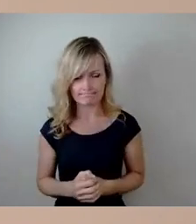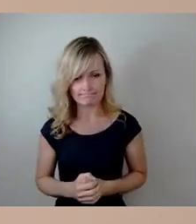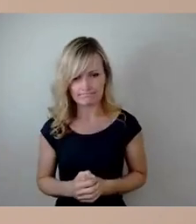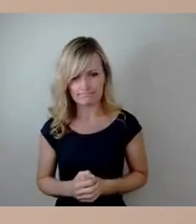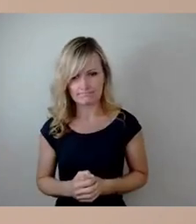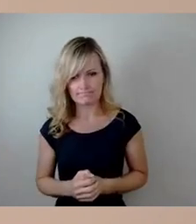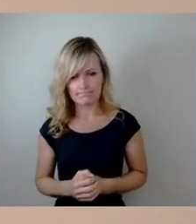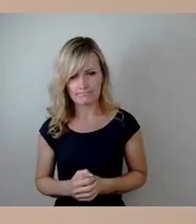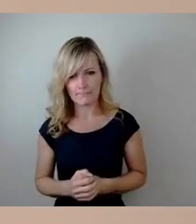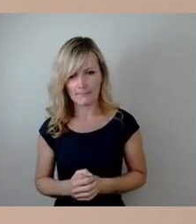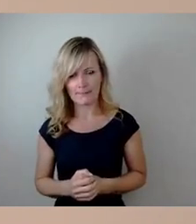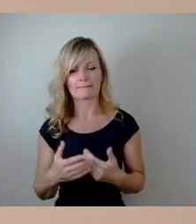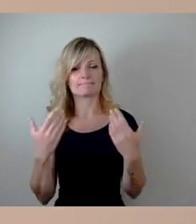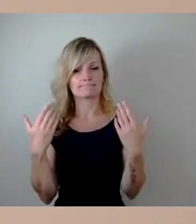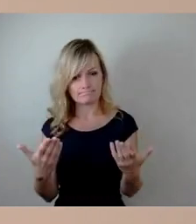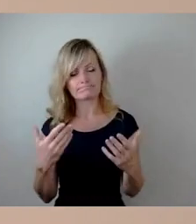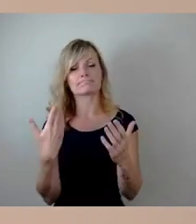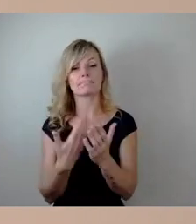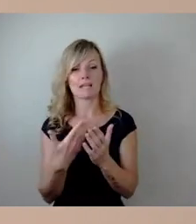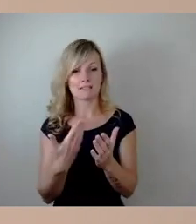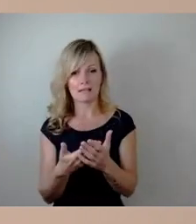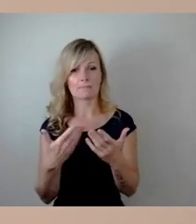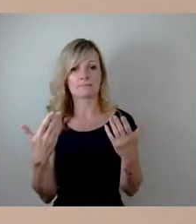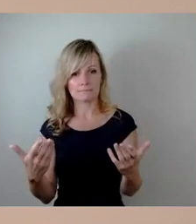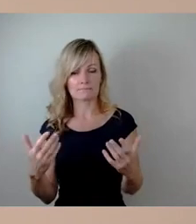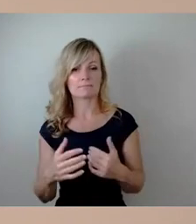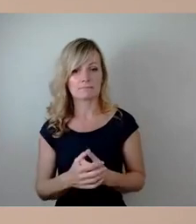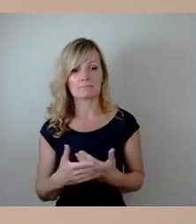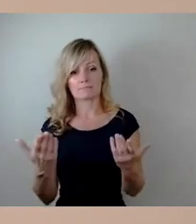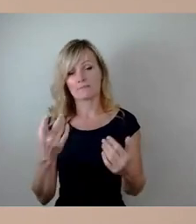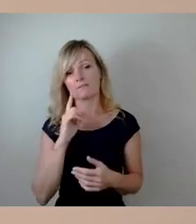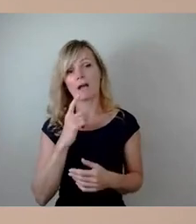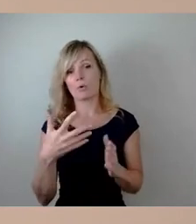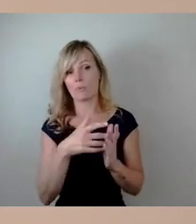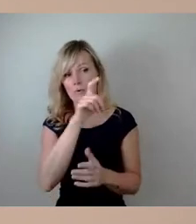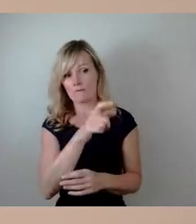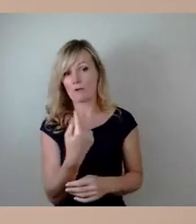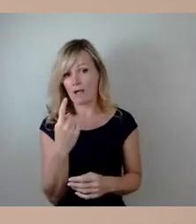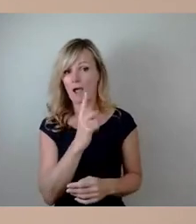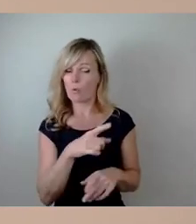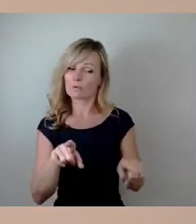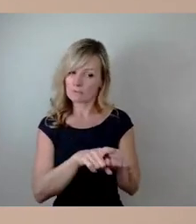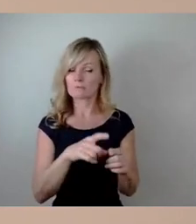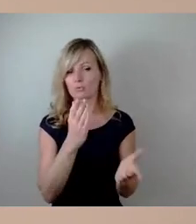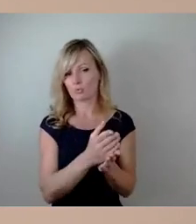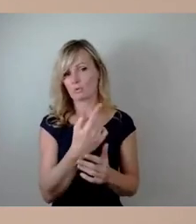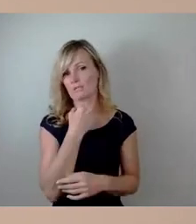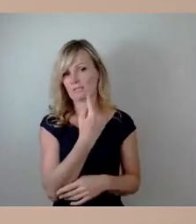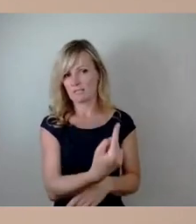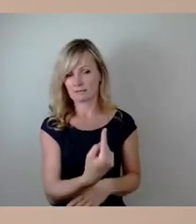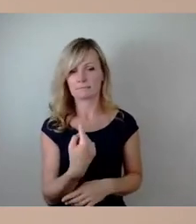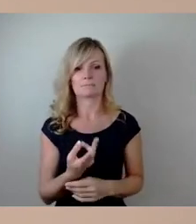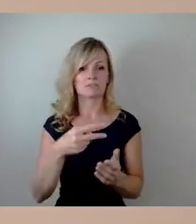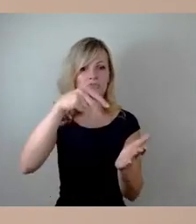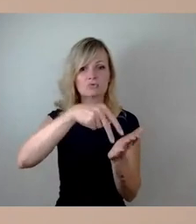Und entsprechend haben wir dann, wie es auch schon ausgeführt wird, entsprechend der Zustände der einzelnen Brückenzüge